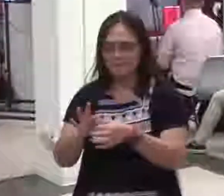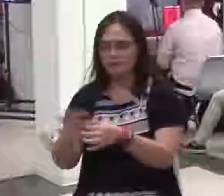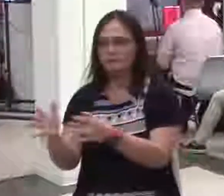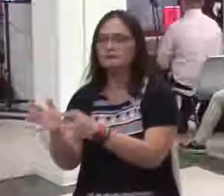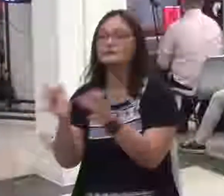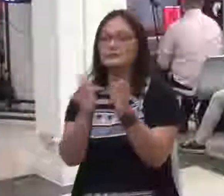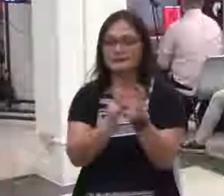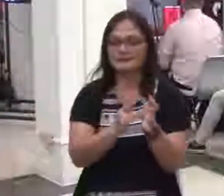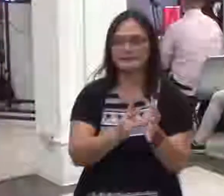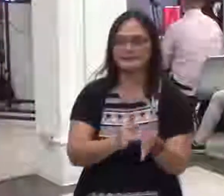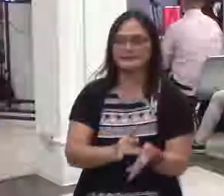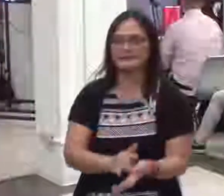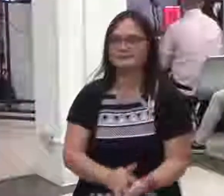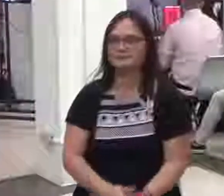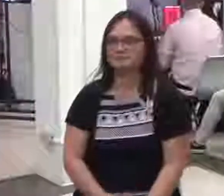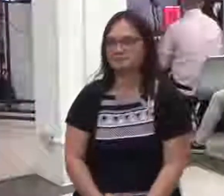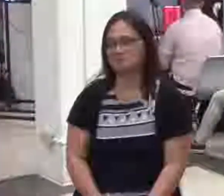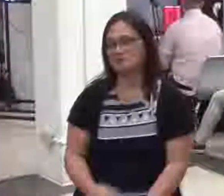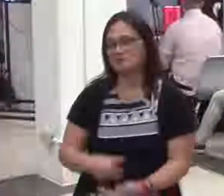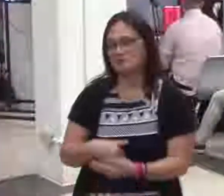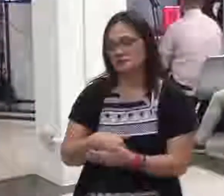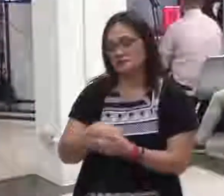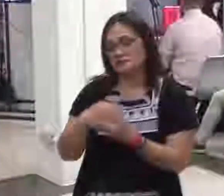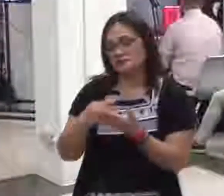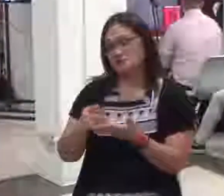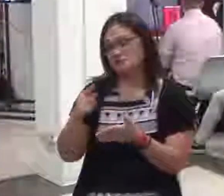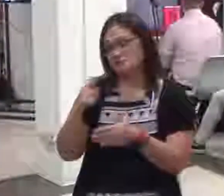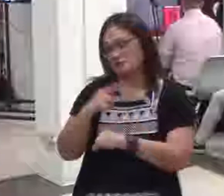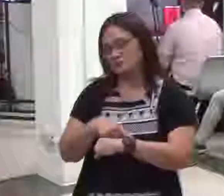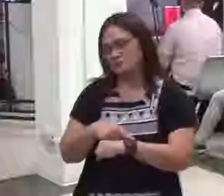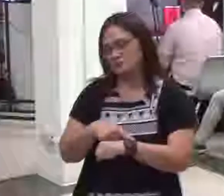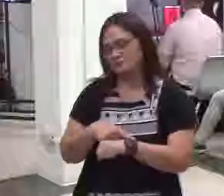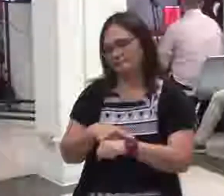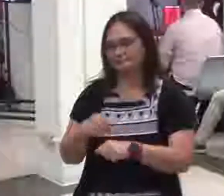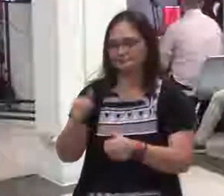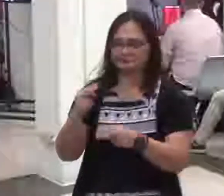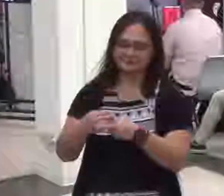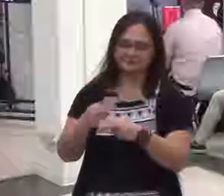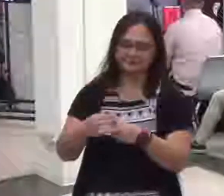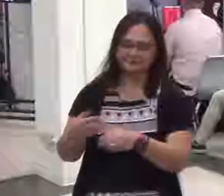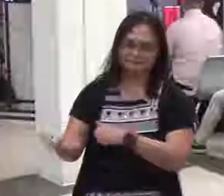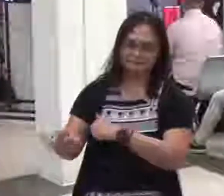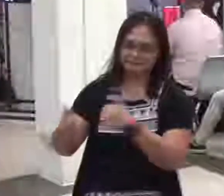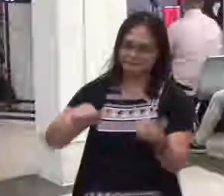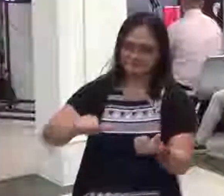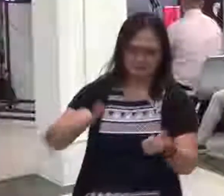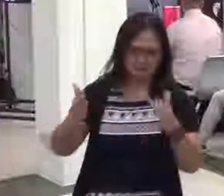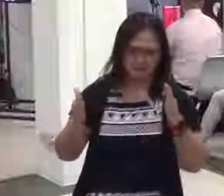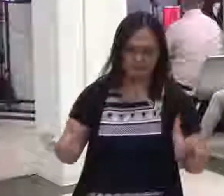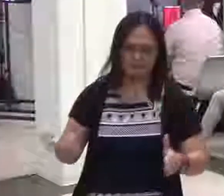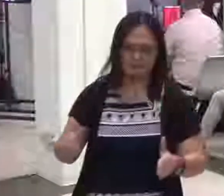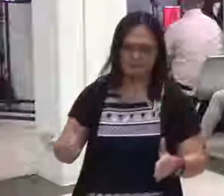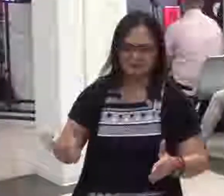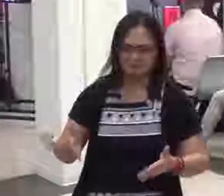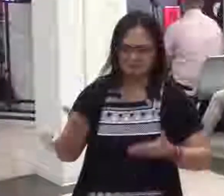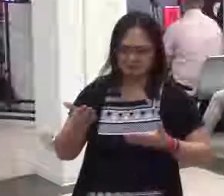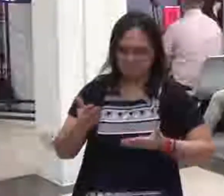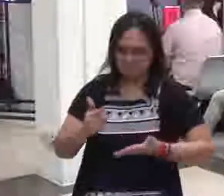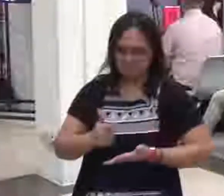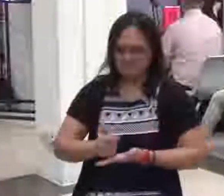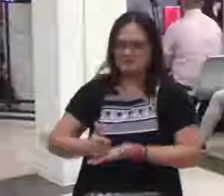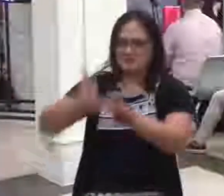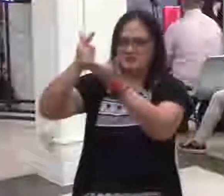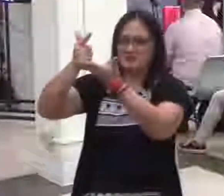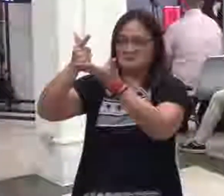itinataas ang pagiging Bible Baptist ako kung maaari lang talaga daling ko lahat ang pagiging lighthouse